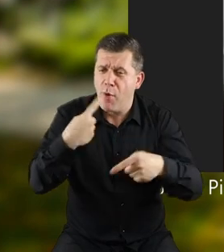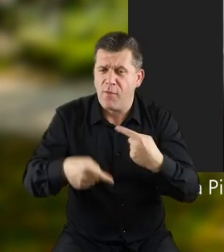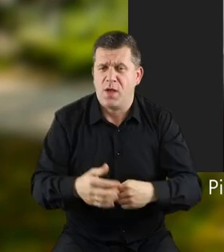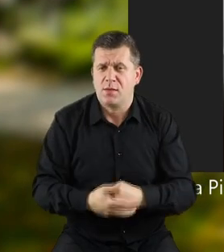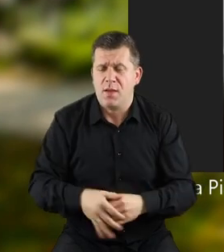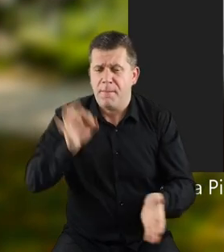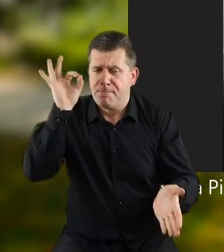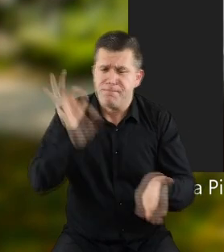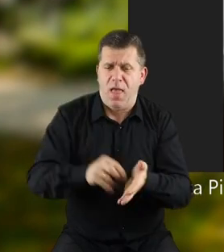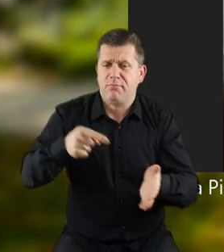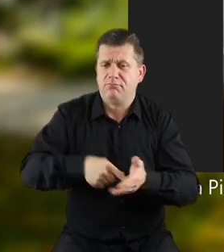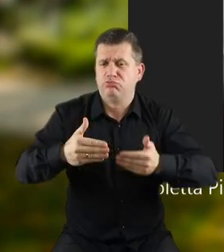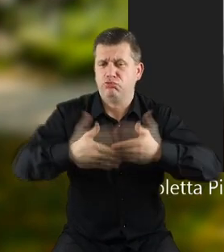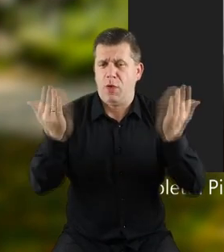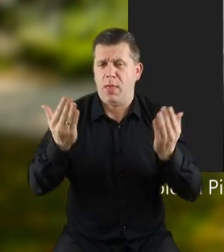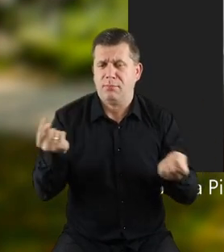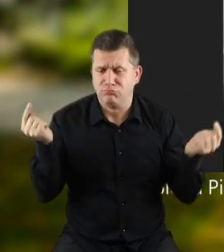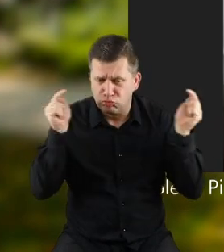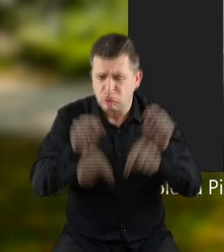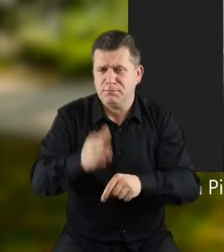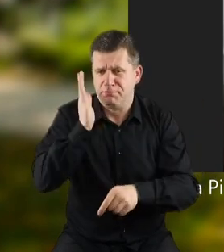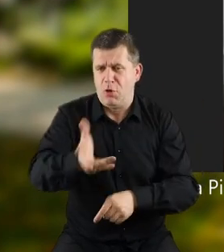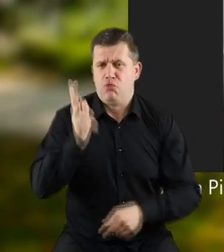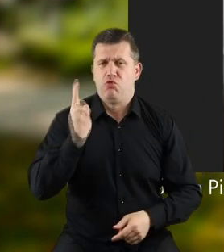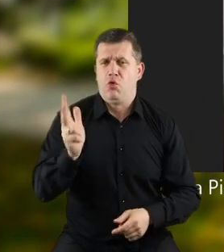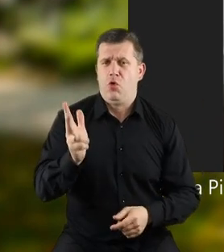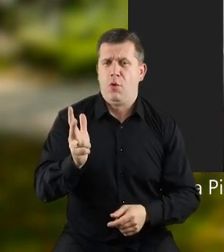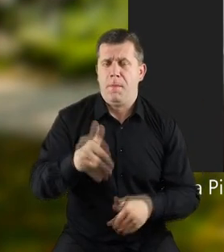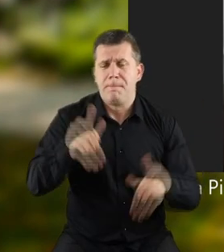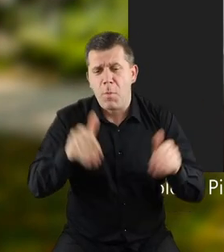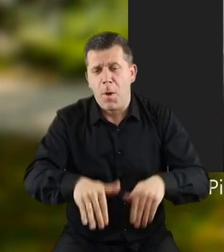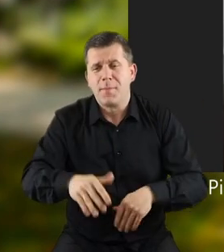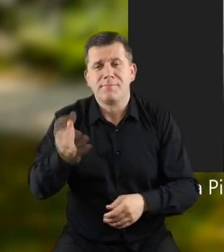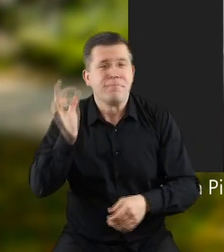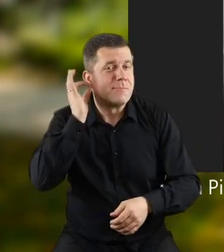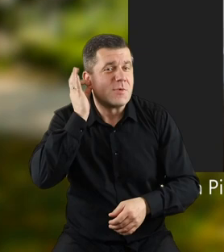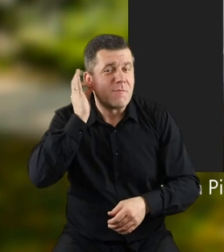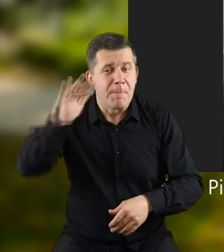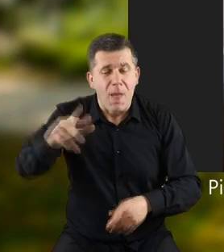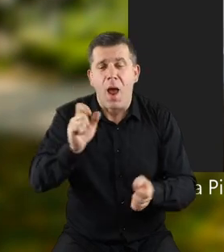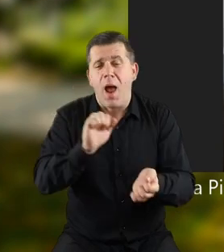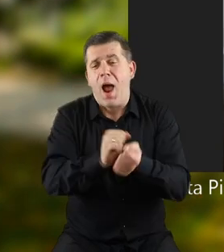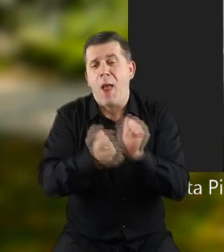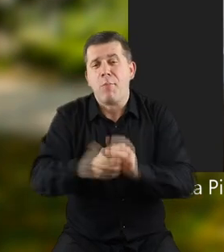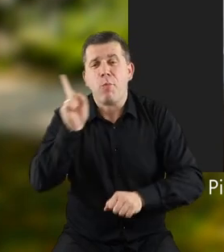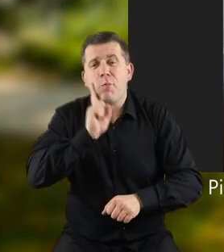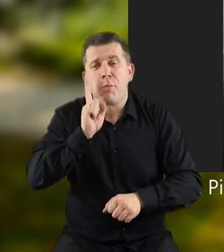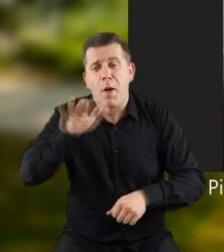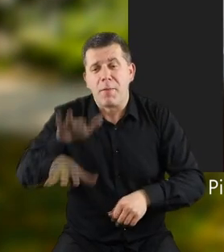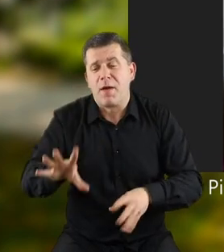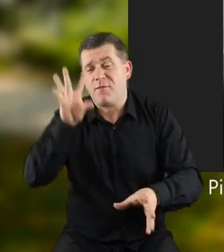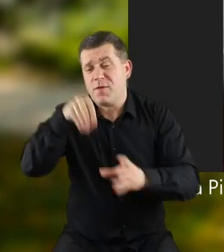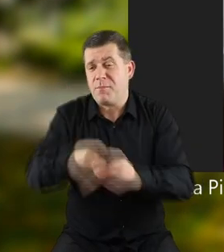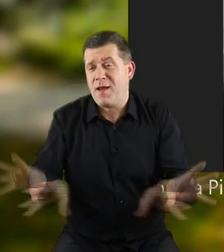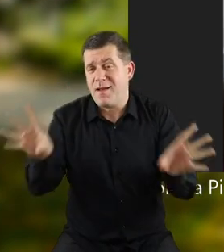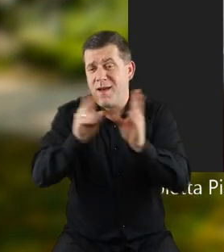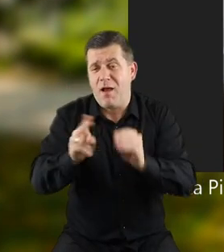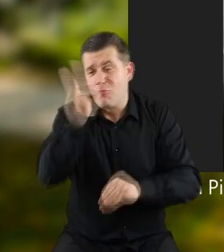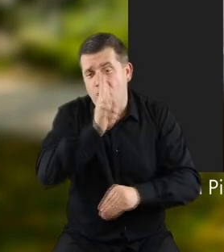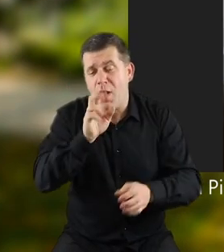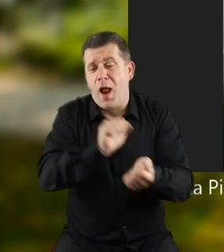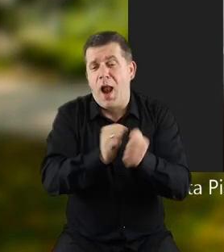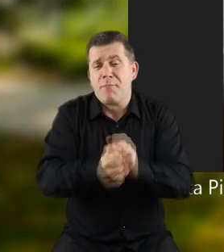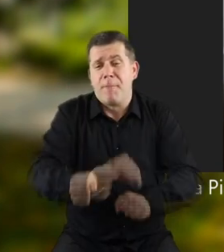że pewnego dnia przyjdzie do sklepu ktoś, może jakaś mała dziewczynka albo chłopczyk, może z rodzicami,